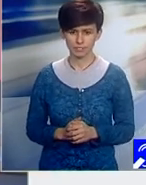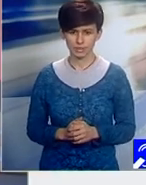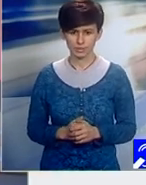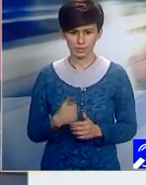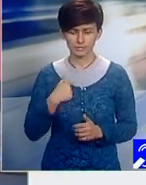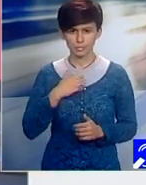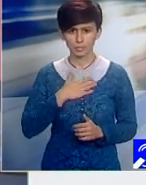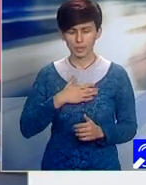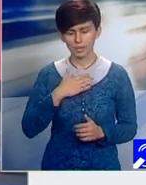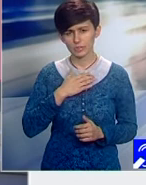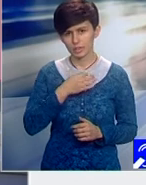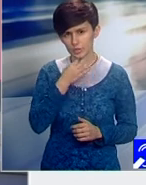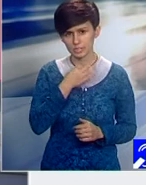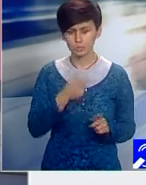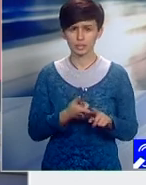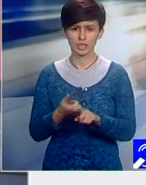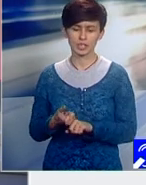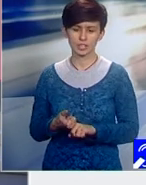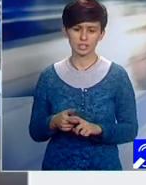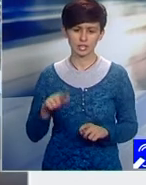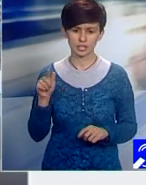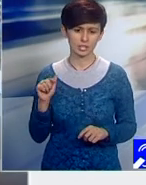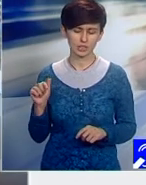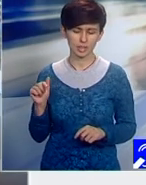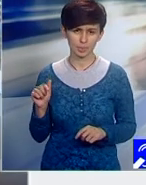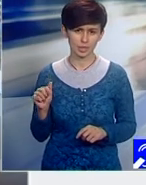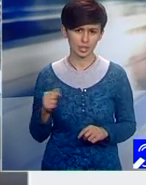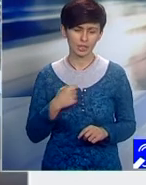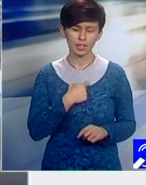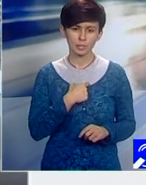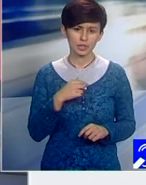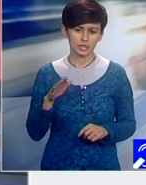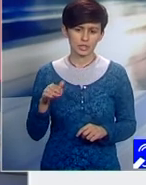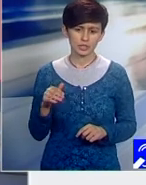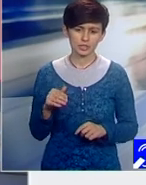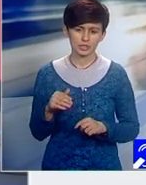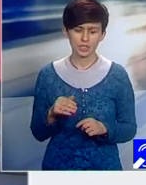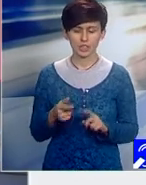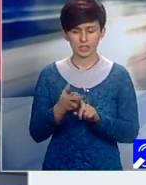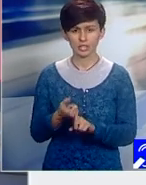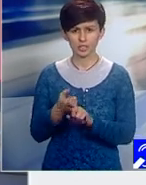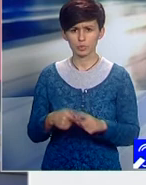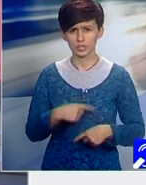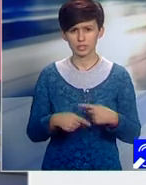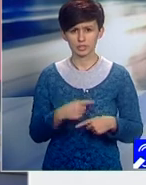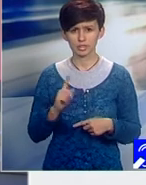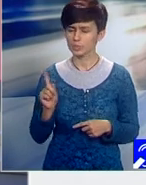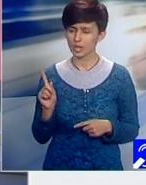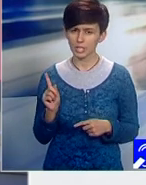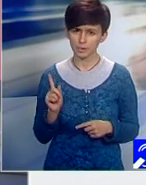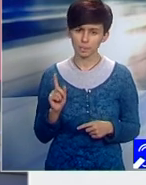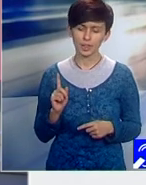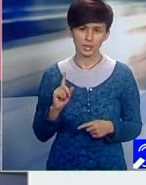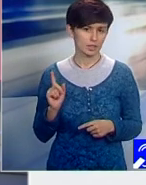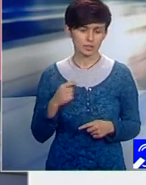vreau să adaug referitor la întrebările că ați discutat cu bravna profesor. Poți avea rudie în sistem, dar nu poți avea rudie în sistem în funcție de conducere. Deci